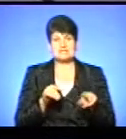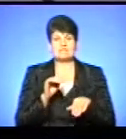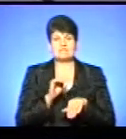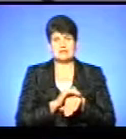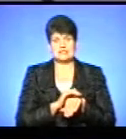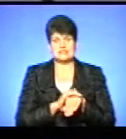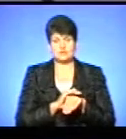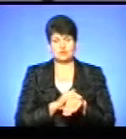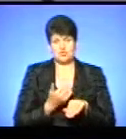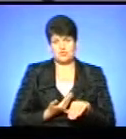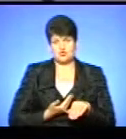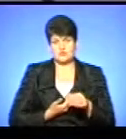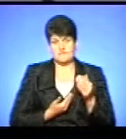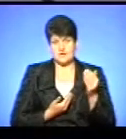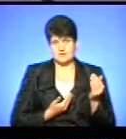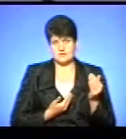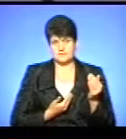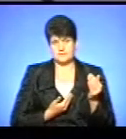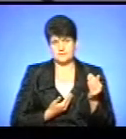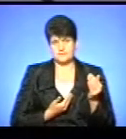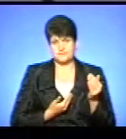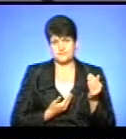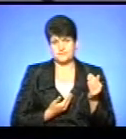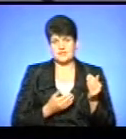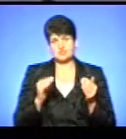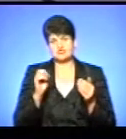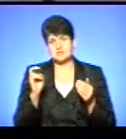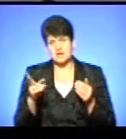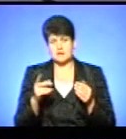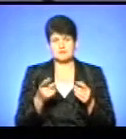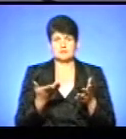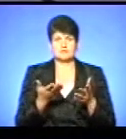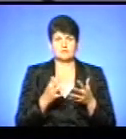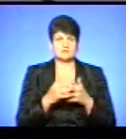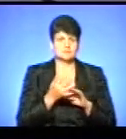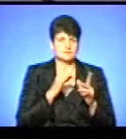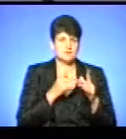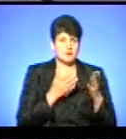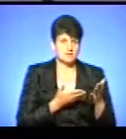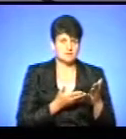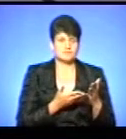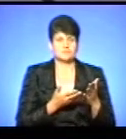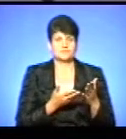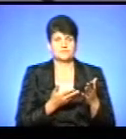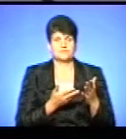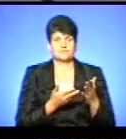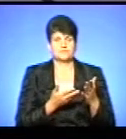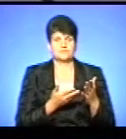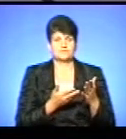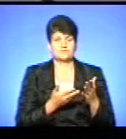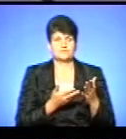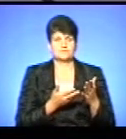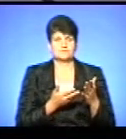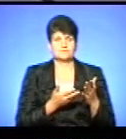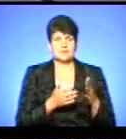проживання, органу місцевого самоврядування, або ЖЕКО, якщо в місці, або довідку там, де ви,